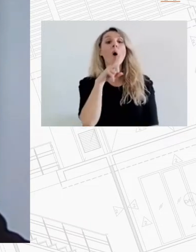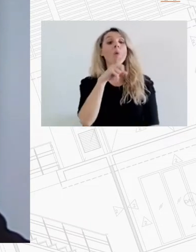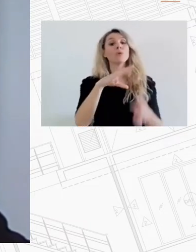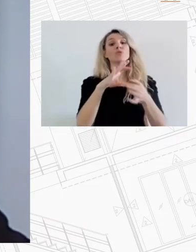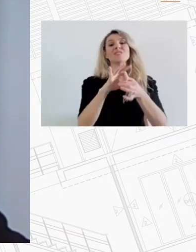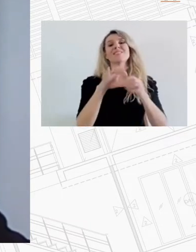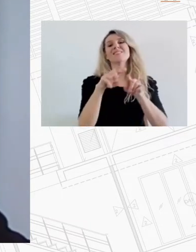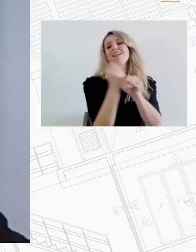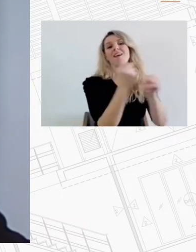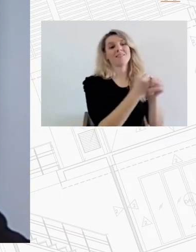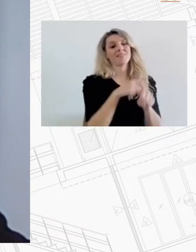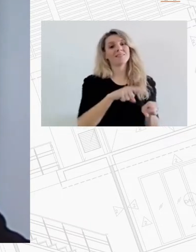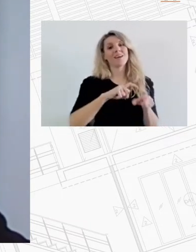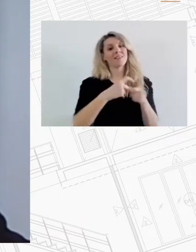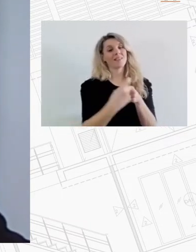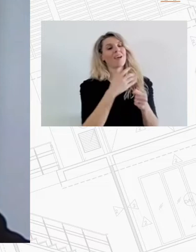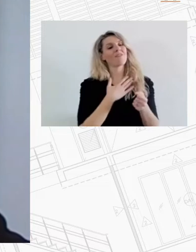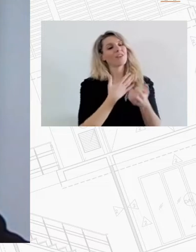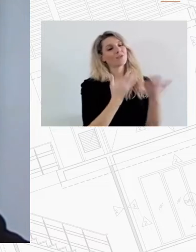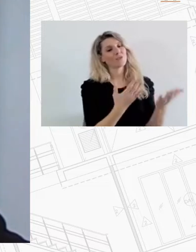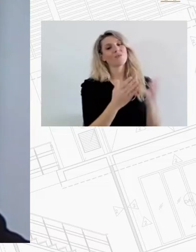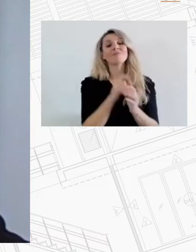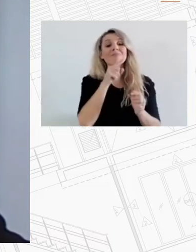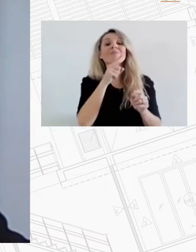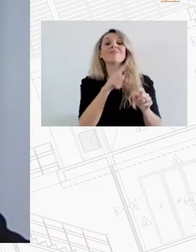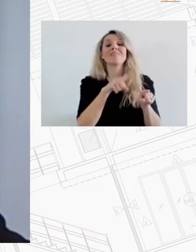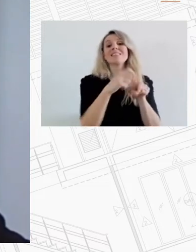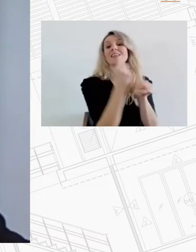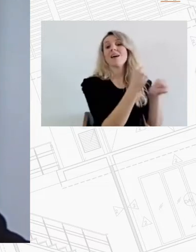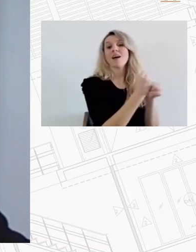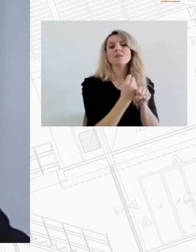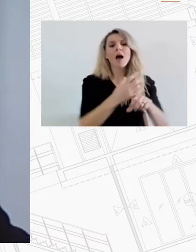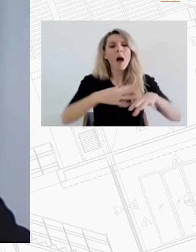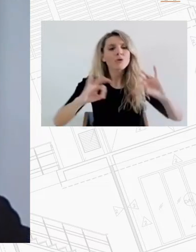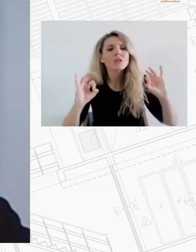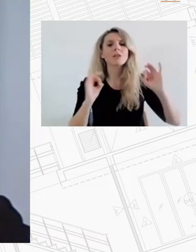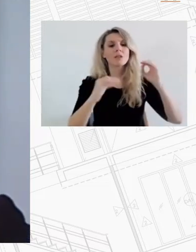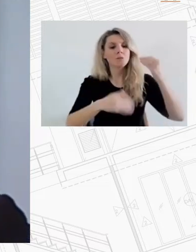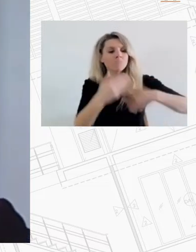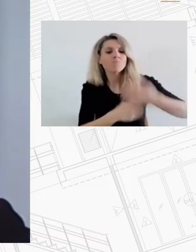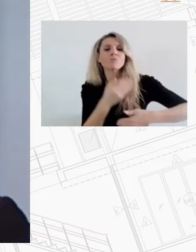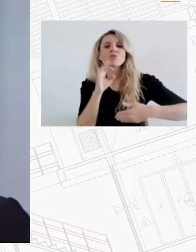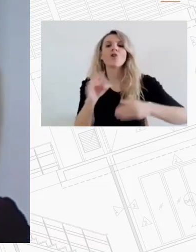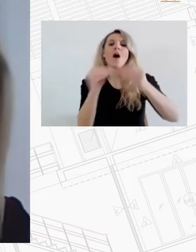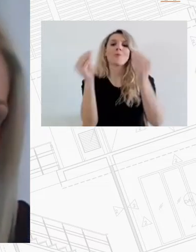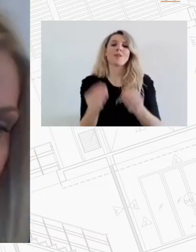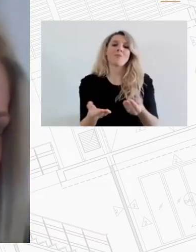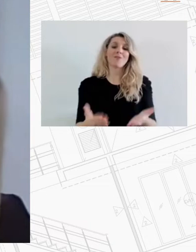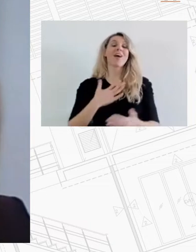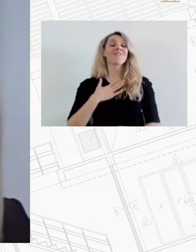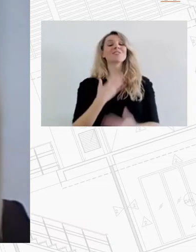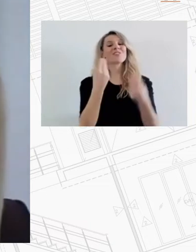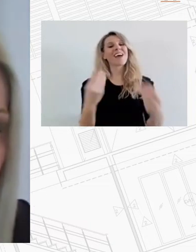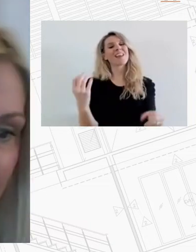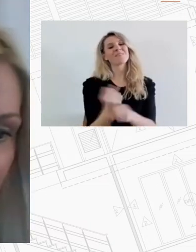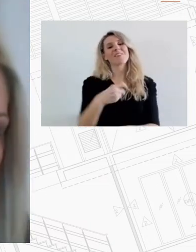εταιρεία οι οποίοι έτρεξαν από την αρχή αγκάλιασαν το πρόγραμμα για να έχουμε αυτά τα αποτελέσματα. Σας ευχαριστώ και καλή επιτυχία στην ημερίδα.